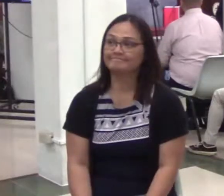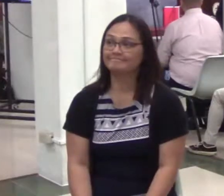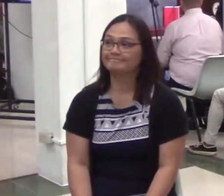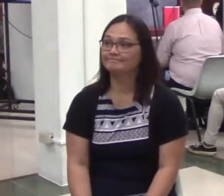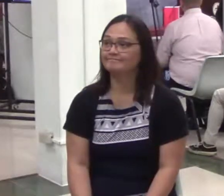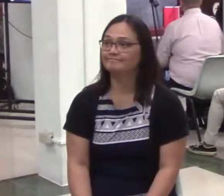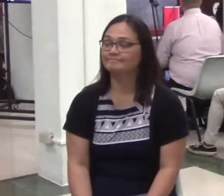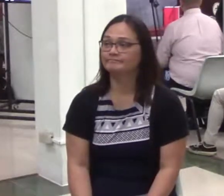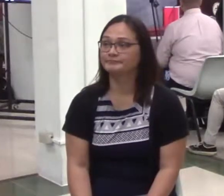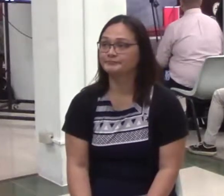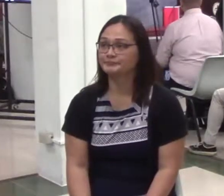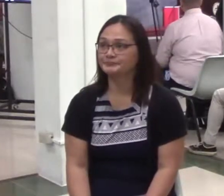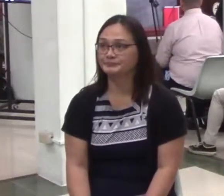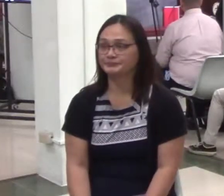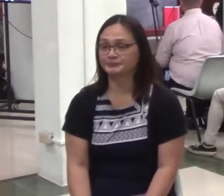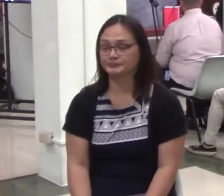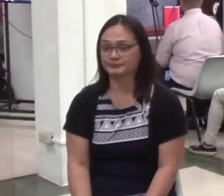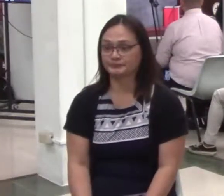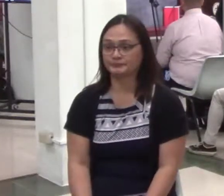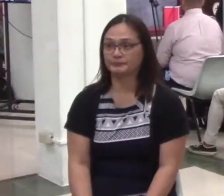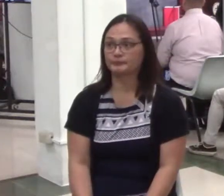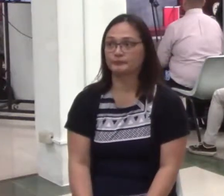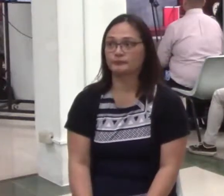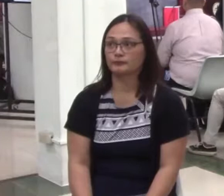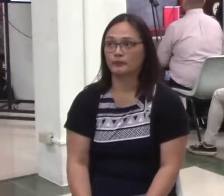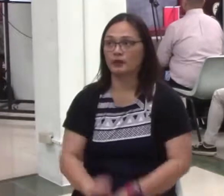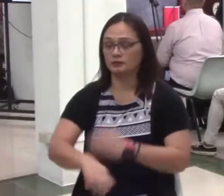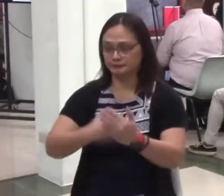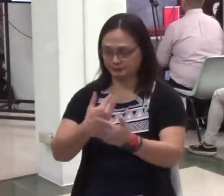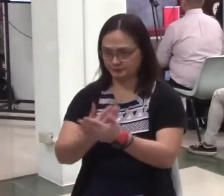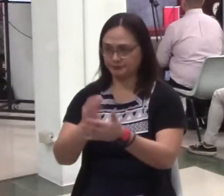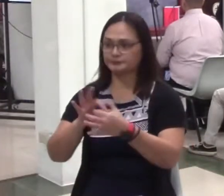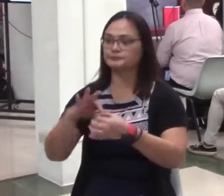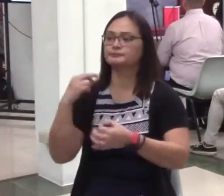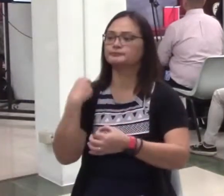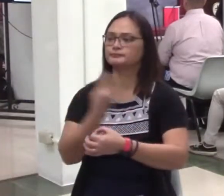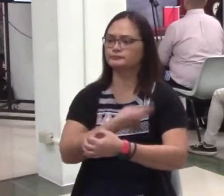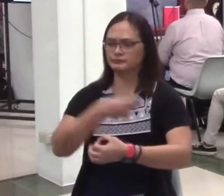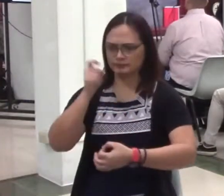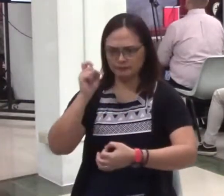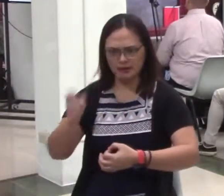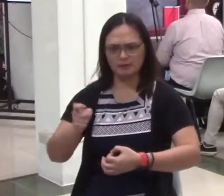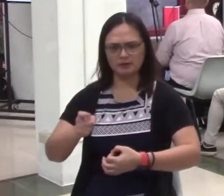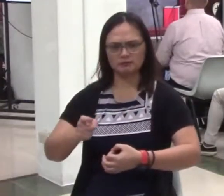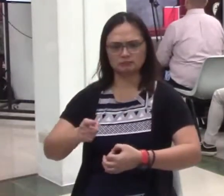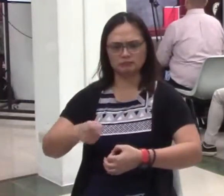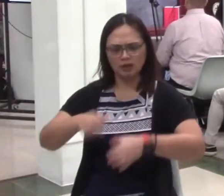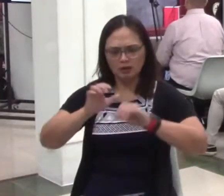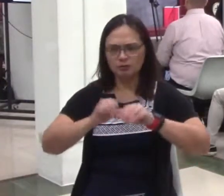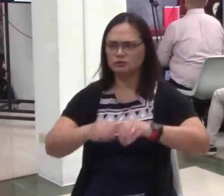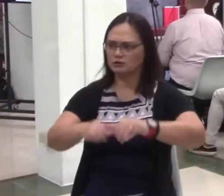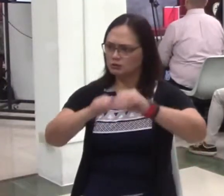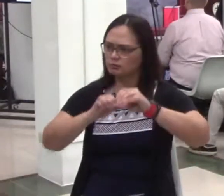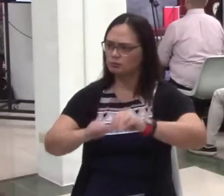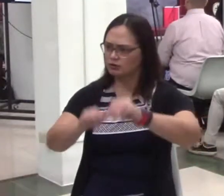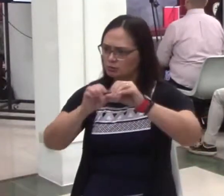Kaya ang lahat sa atin, ang ating kabuuan ay dapat maging consistent sa Kanyang salita.